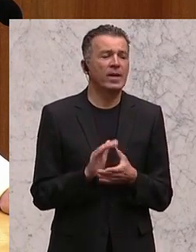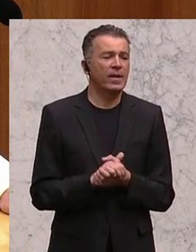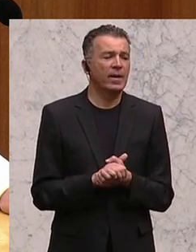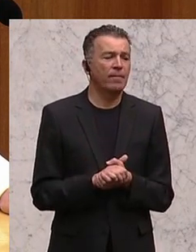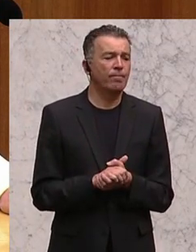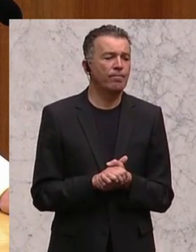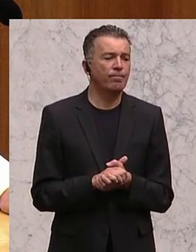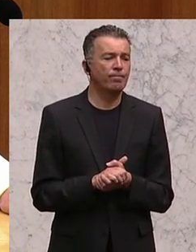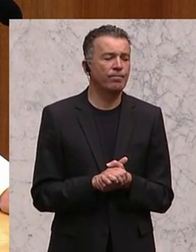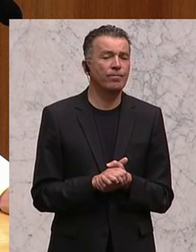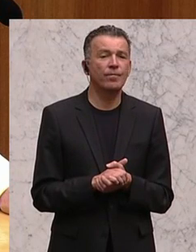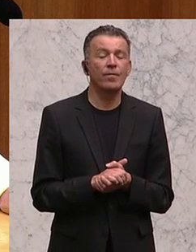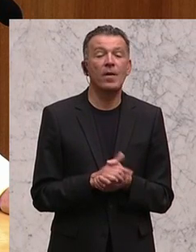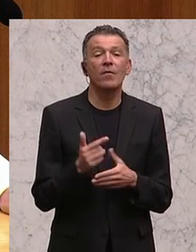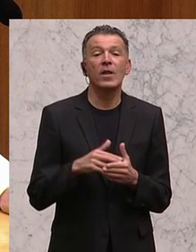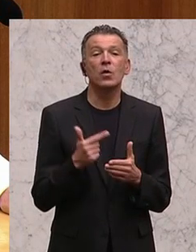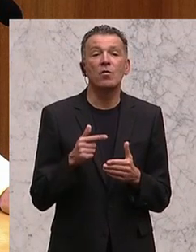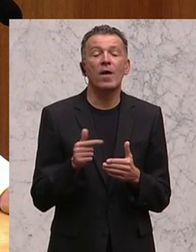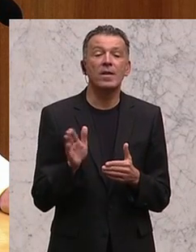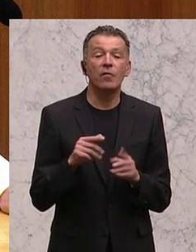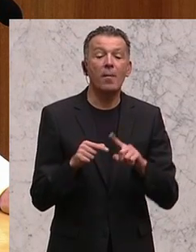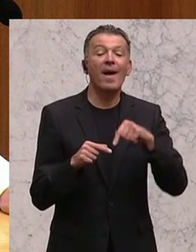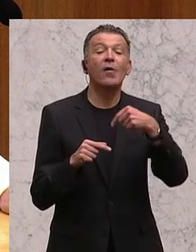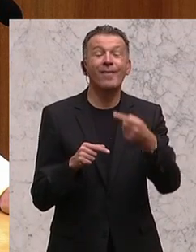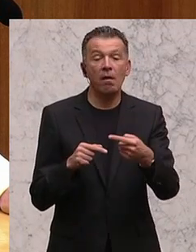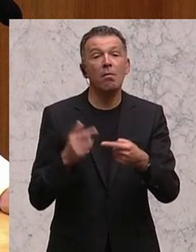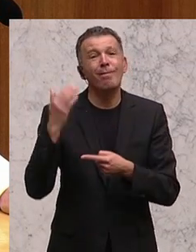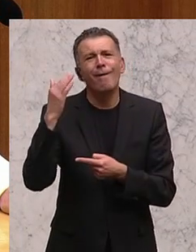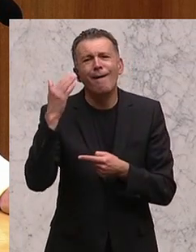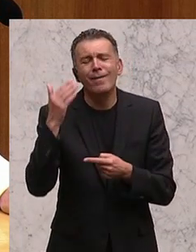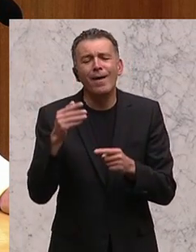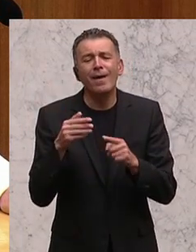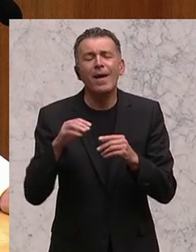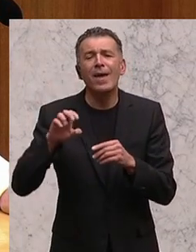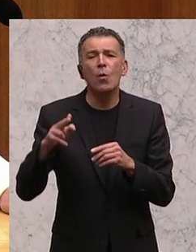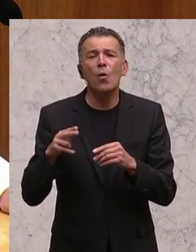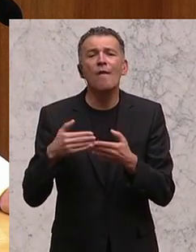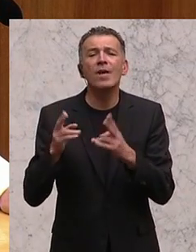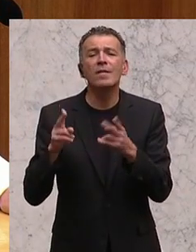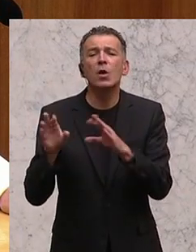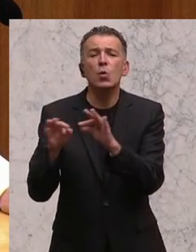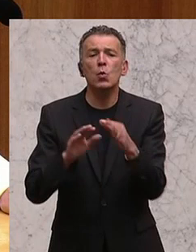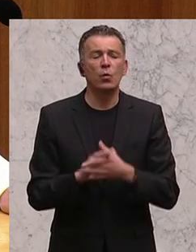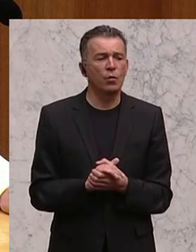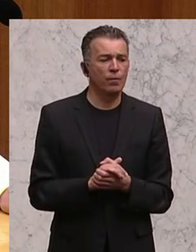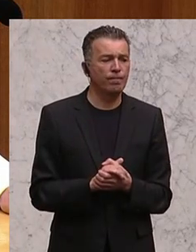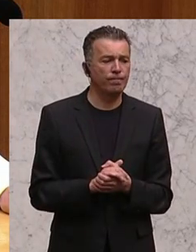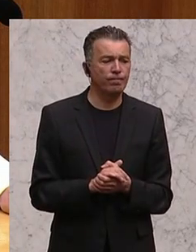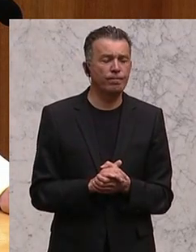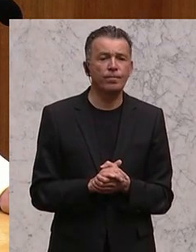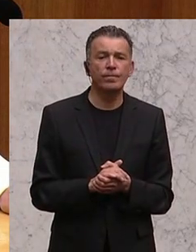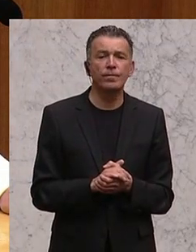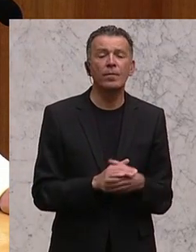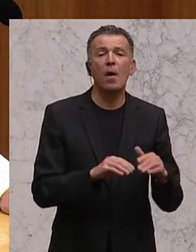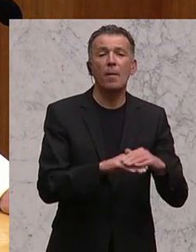dass wir uns auch über das Jahr 2020 hinaus Gedanken machen, was kann die Europäische Union tun, dass wir diesen